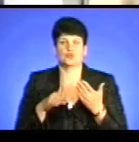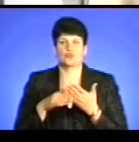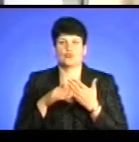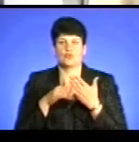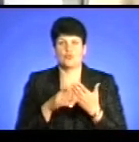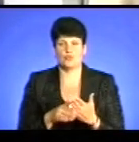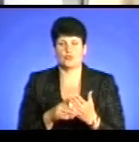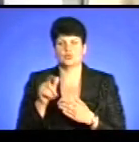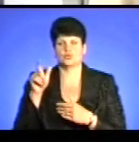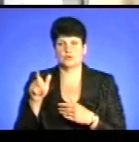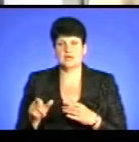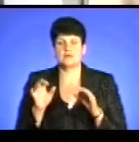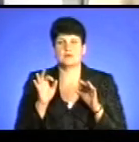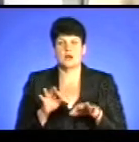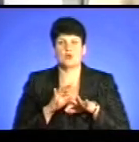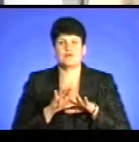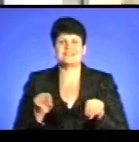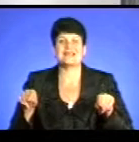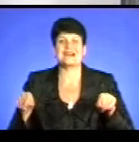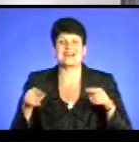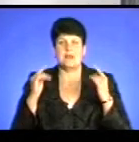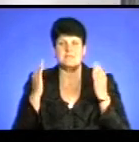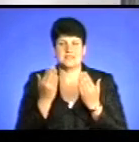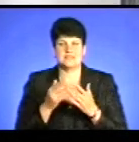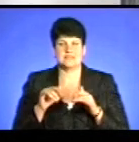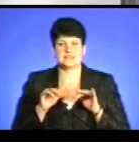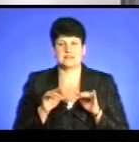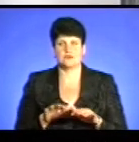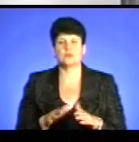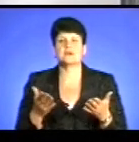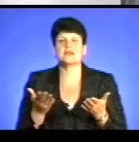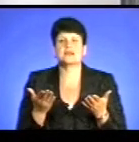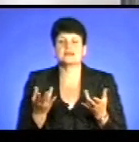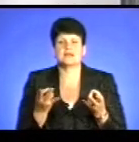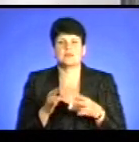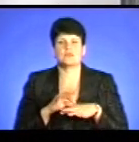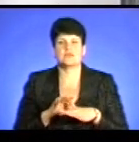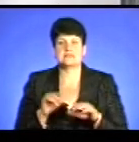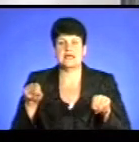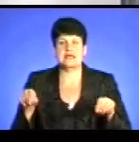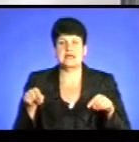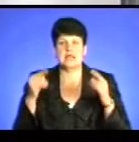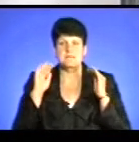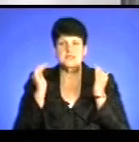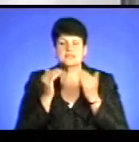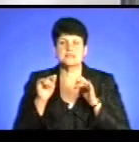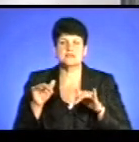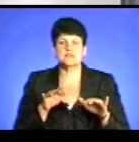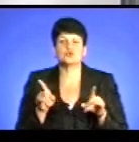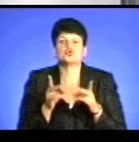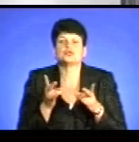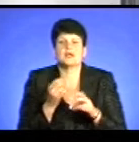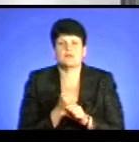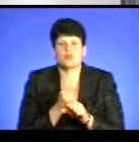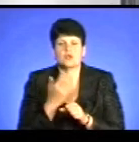суші і правильно провести реанімаційні заходи. І розкажіть, будь ласка більше, які саме мають бути проведені реанімаційні заходи? Тобто, що потрібно робити, коли все ж